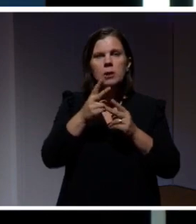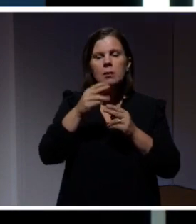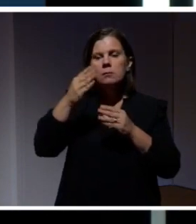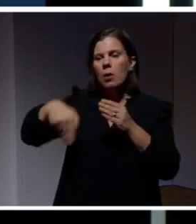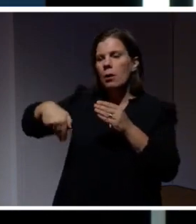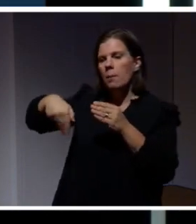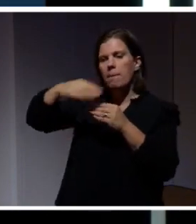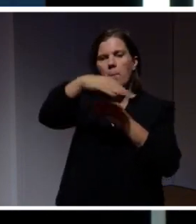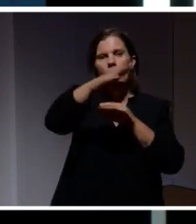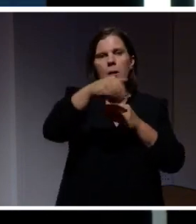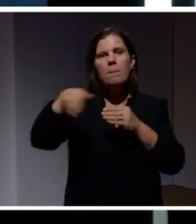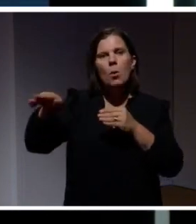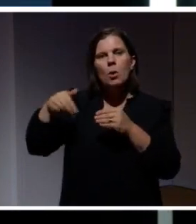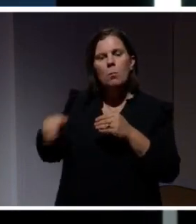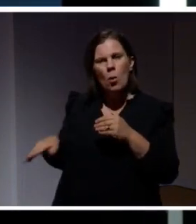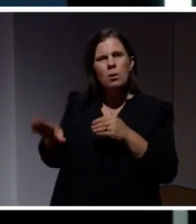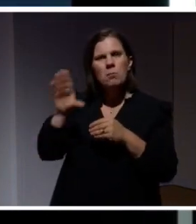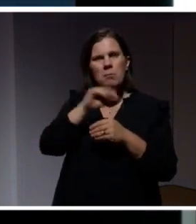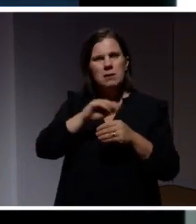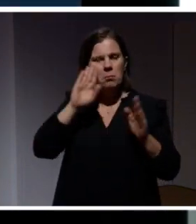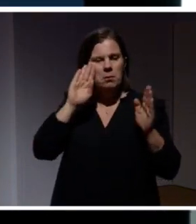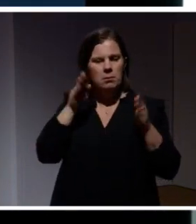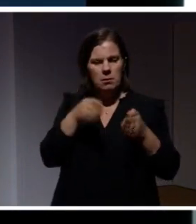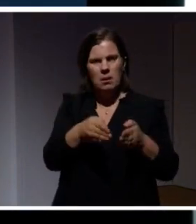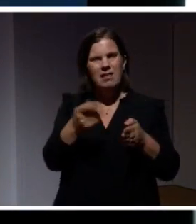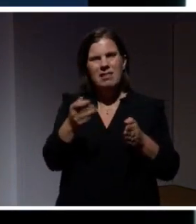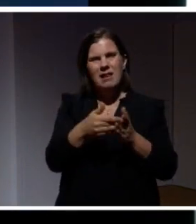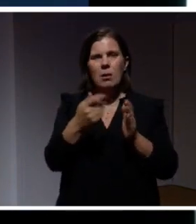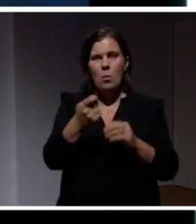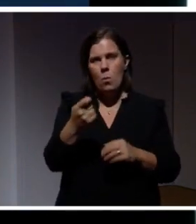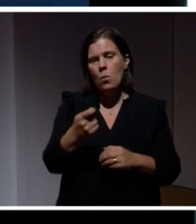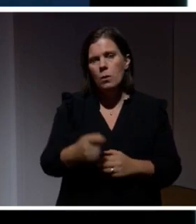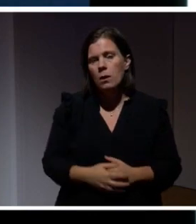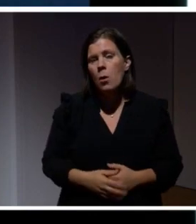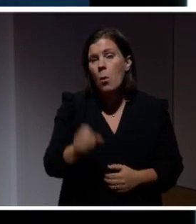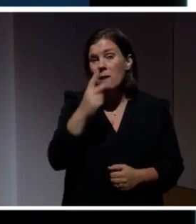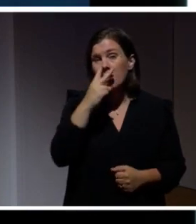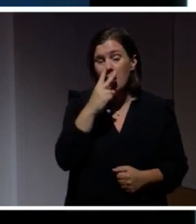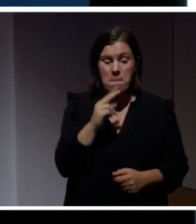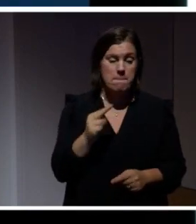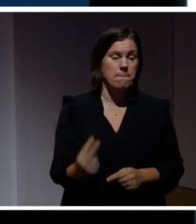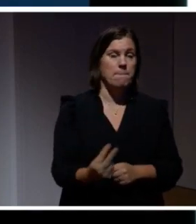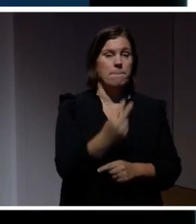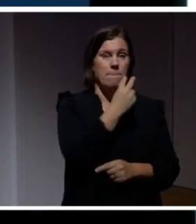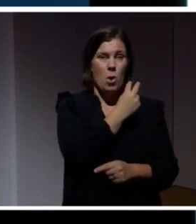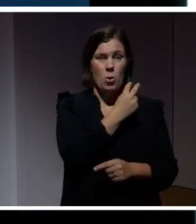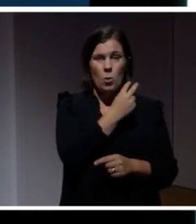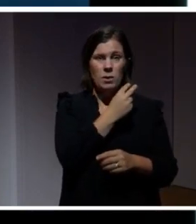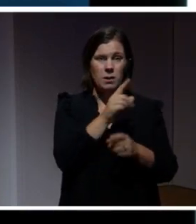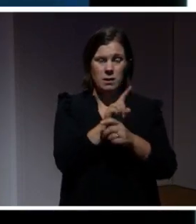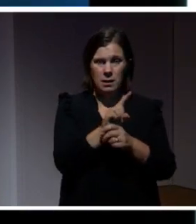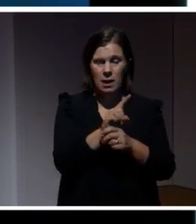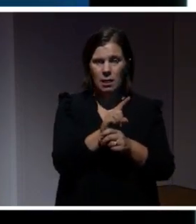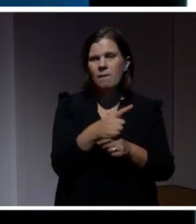Så det blir liksom genuint polariserat här. Tittar man tillbaka, lite längre tillbaka i tiden, så